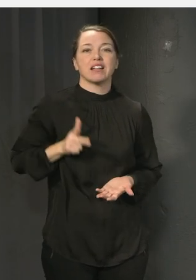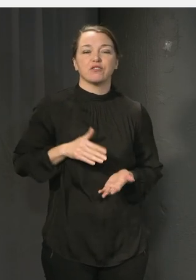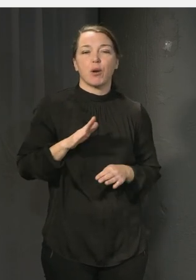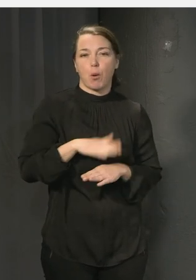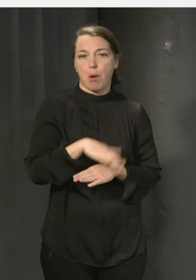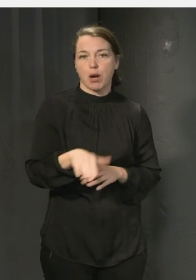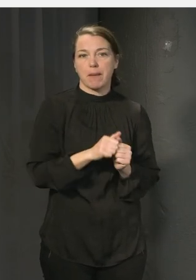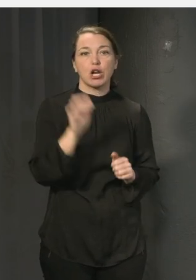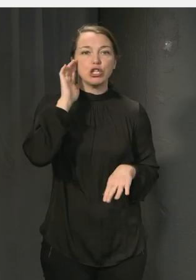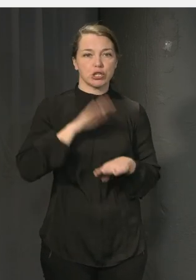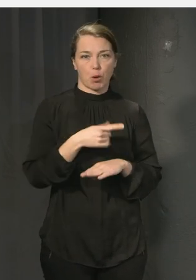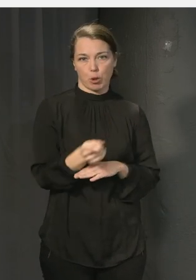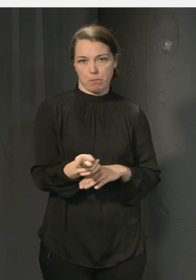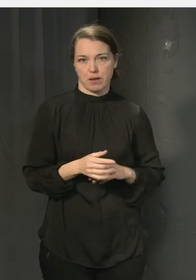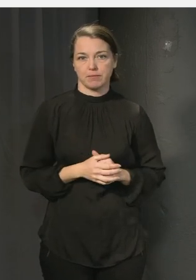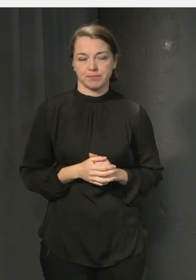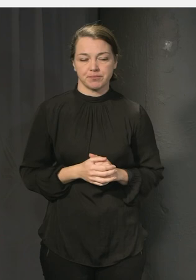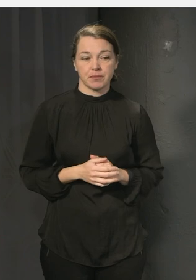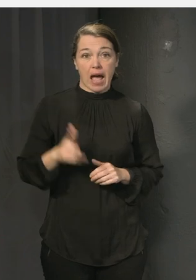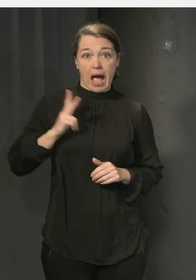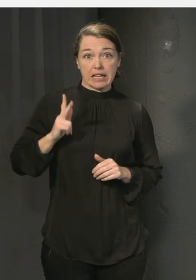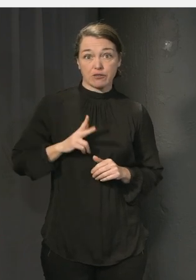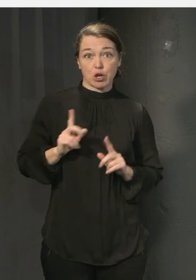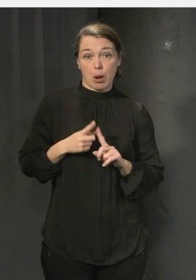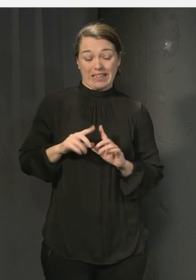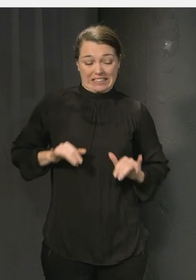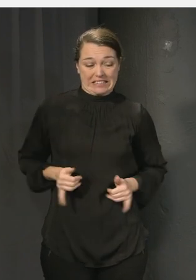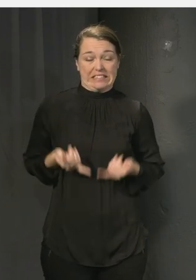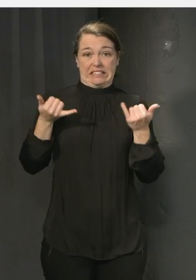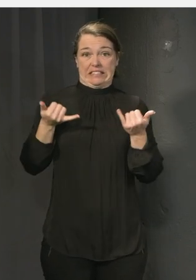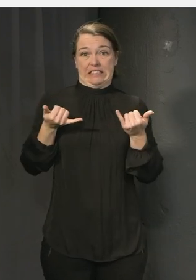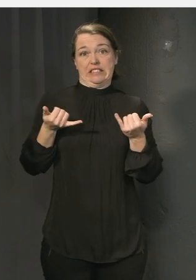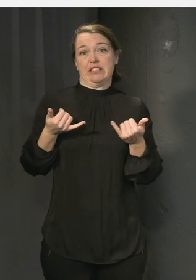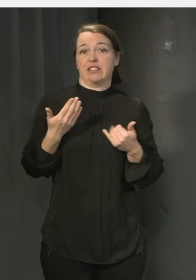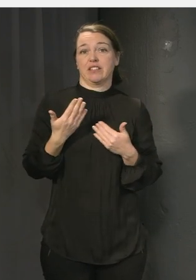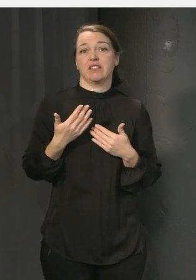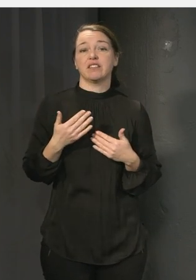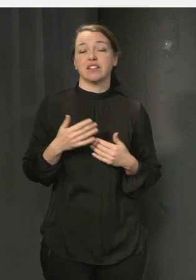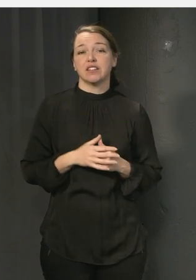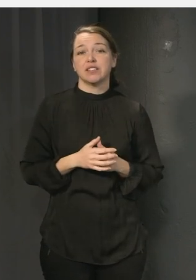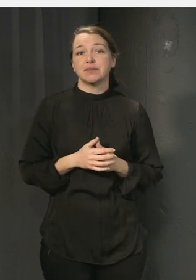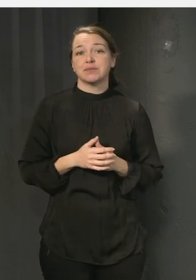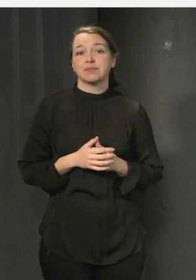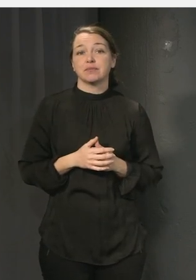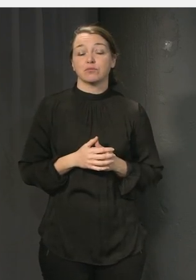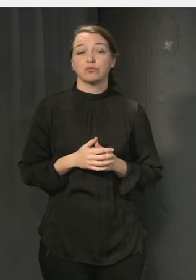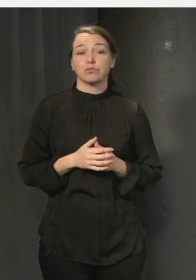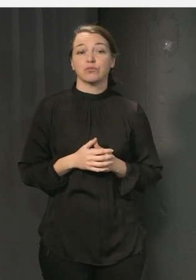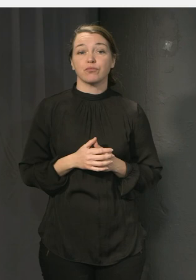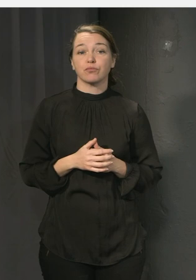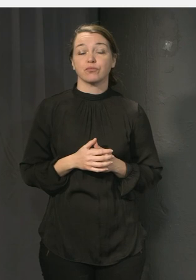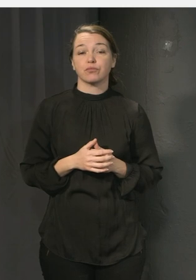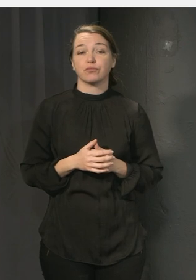och att det här är ett ansvar som måste börja tidigt och det måste och alla som finns i det här